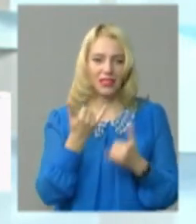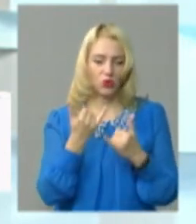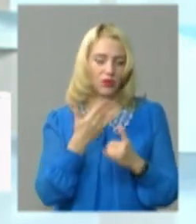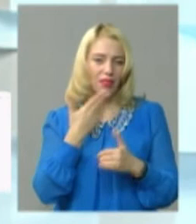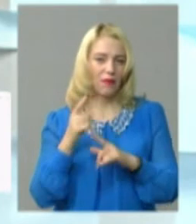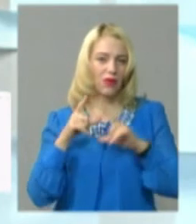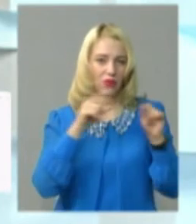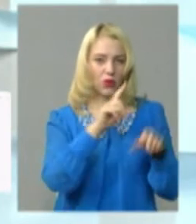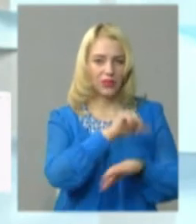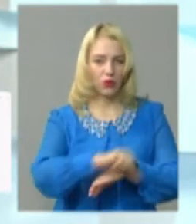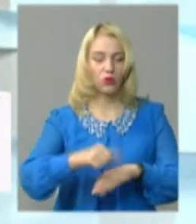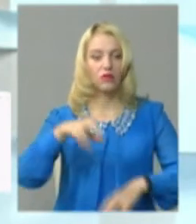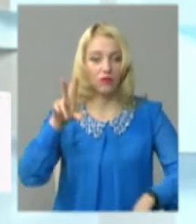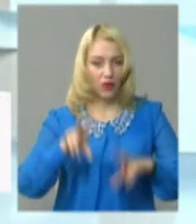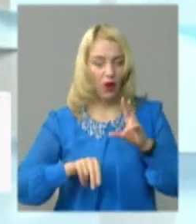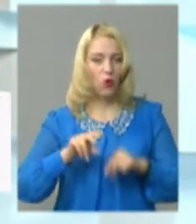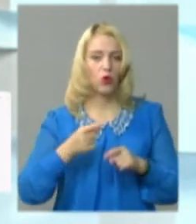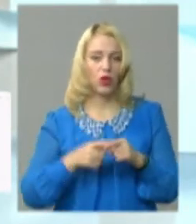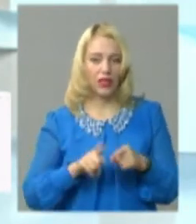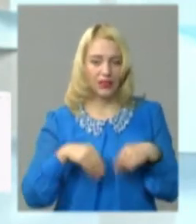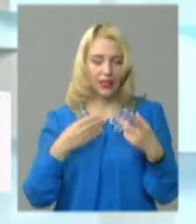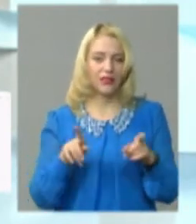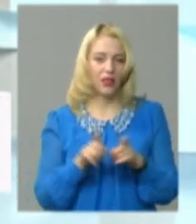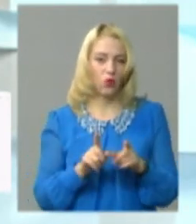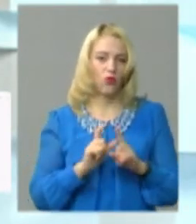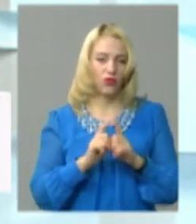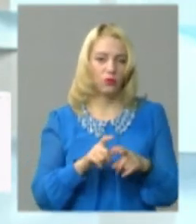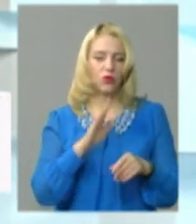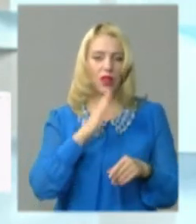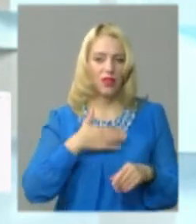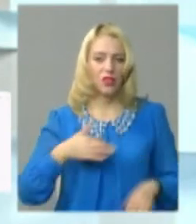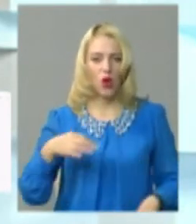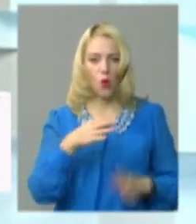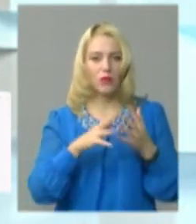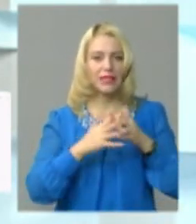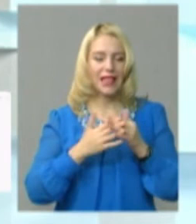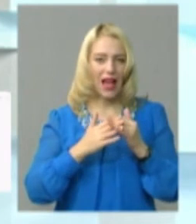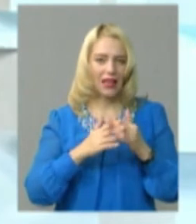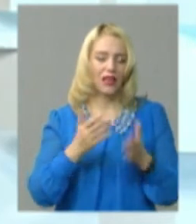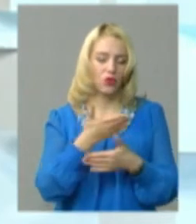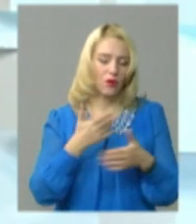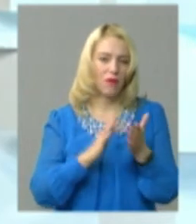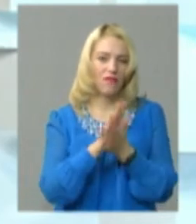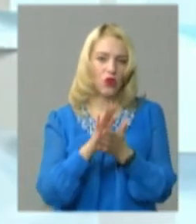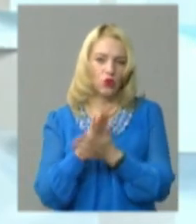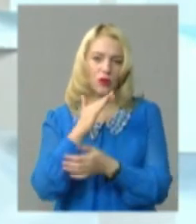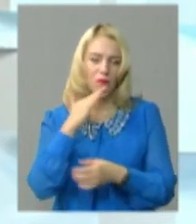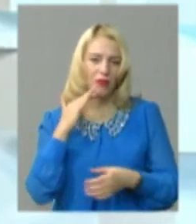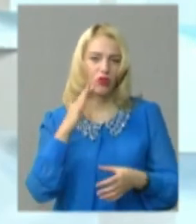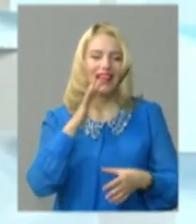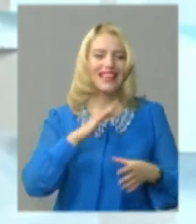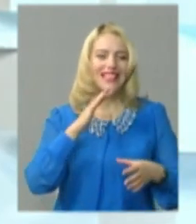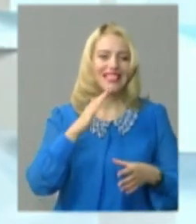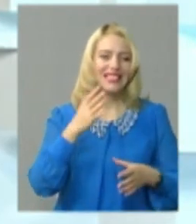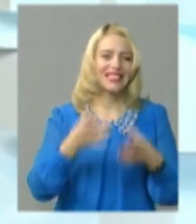виїхало за кордон. Рахую дати таку відповідь, що наша область аграрна і ми сьогодні вирощуємо багато сировини.